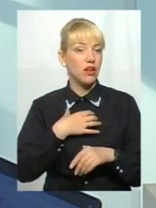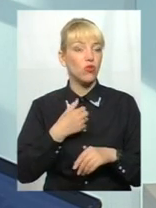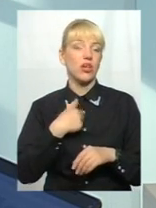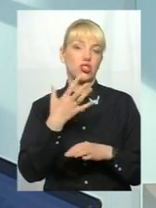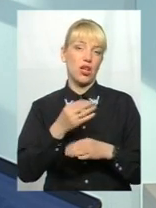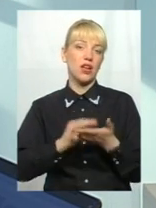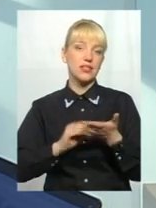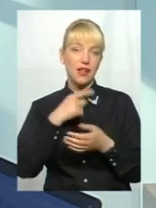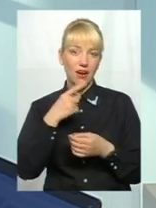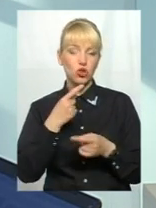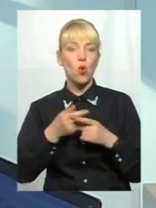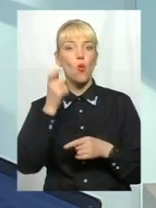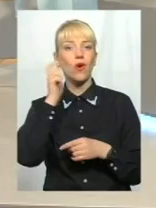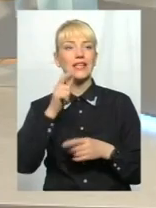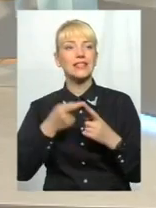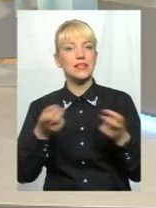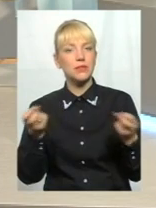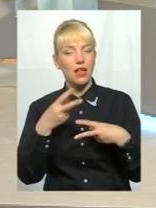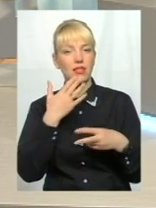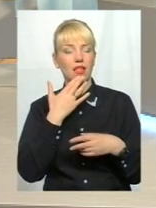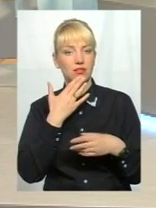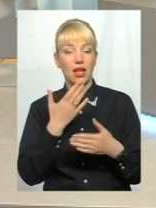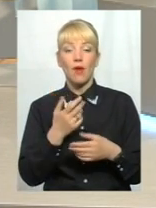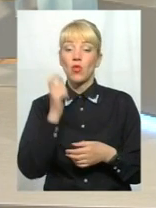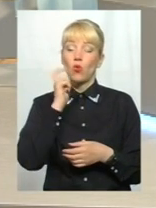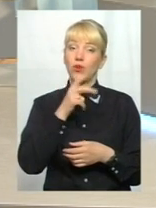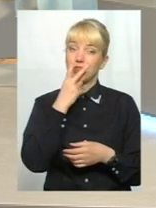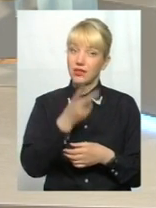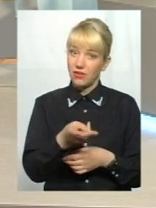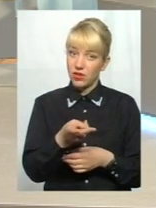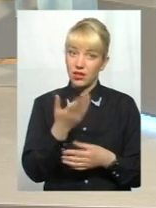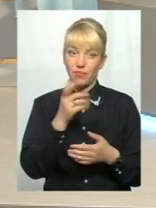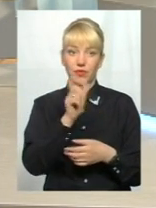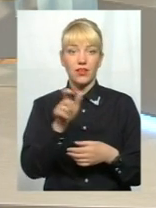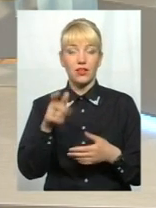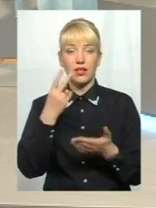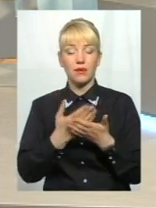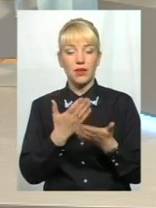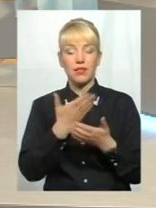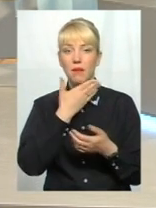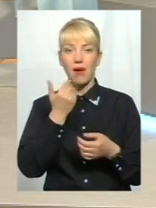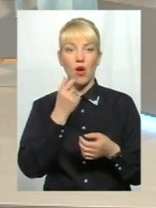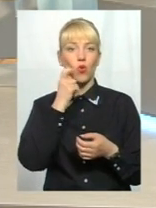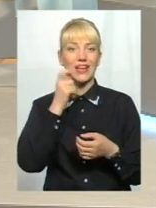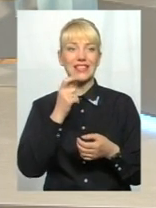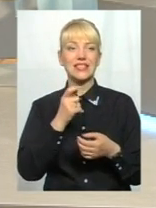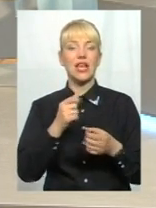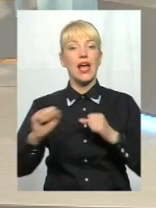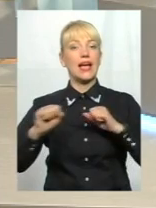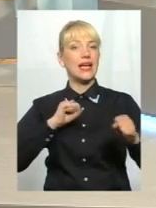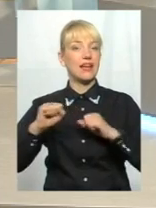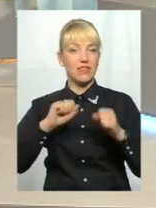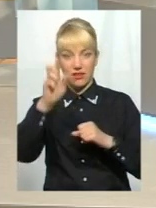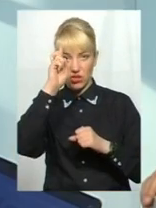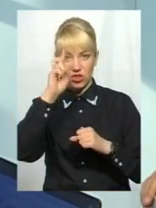кажу, що українці – це спеціальна нація, тобто, вони дивляться, якщо, наприклад, нема української ідентифікації, ідентифікації, там, керівників держави,